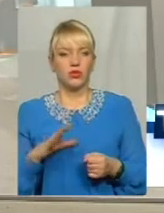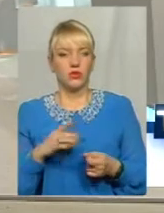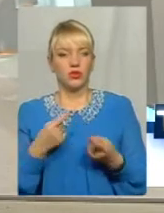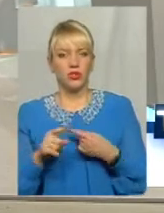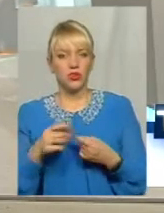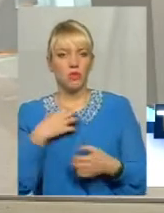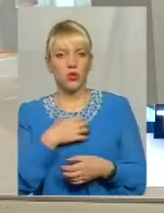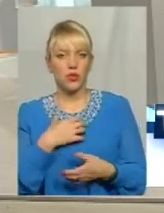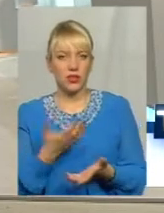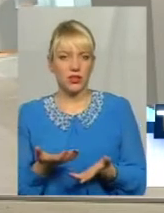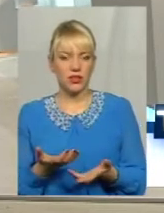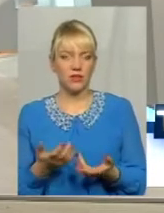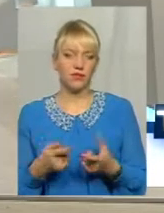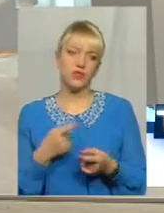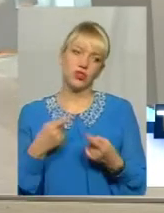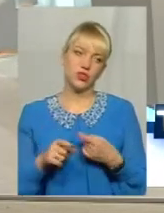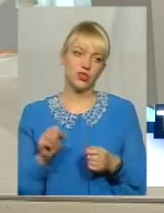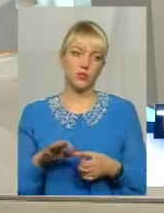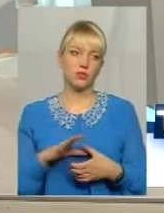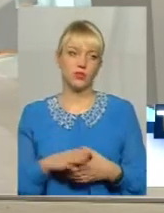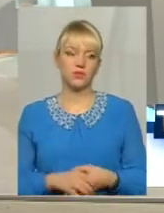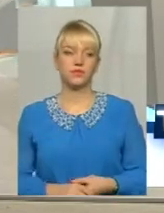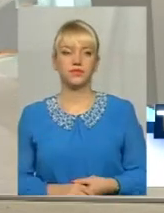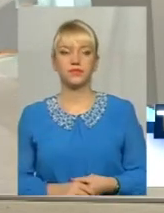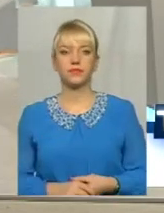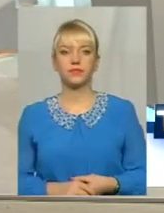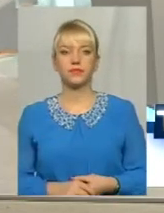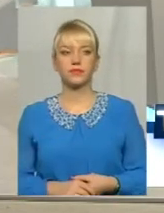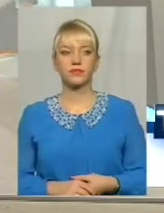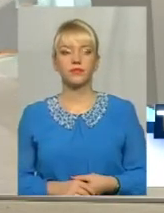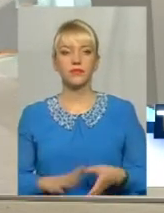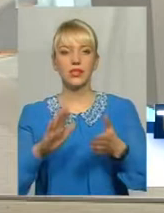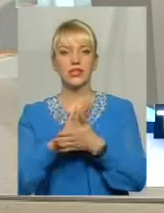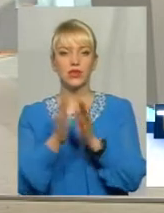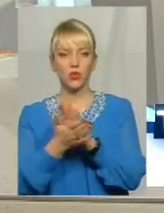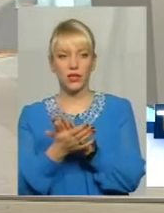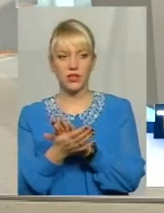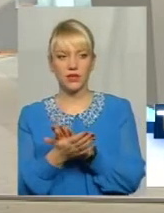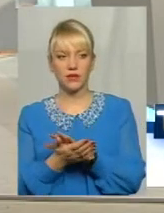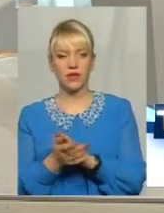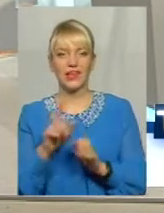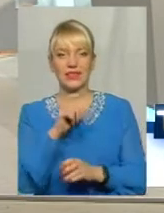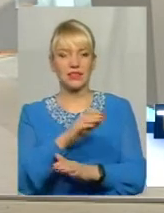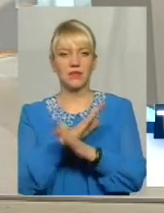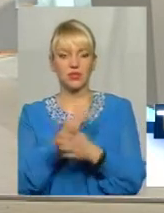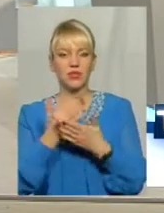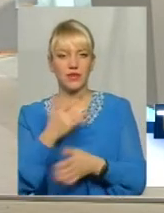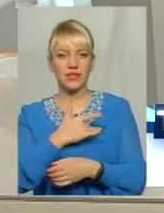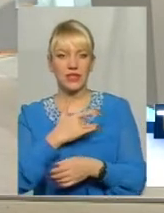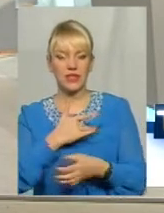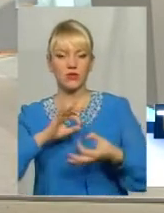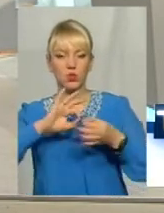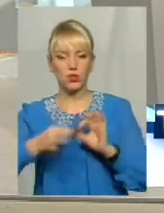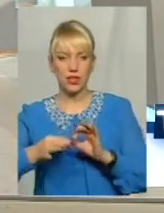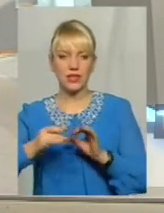Чи від інших, можливо, чинників? Ну, ситуація з смертністю від ускладнень